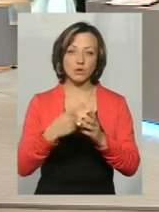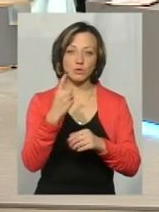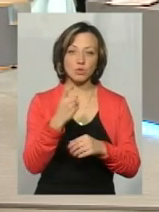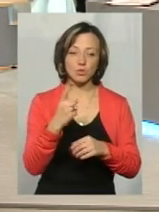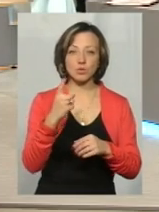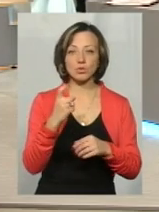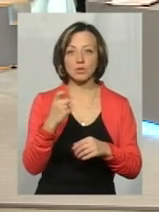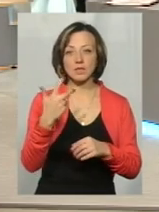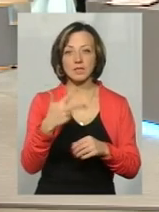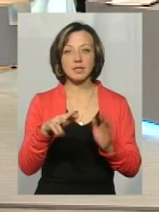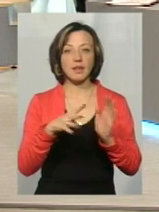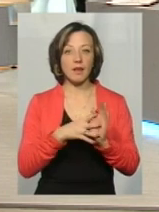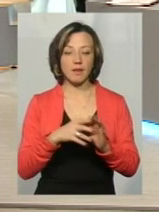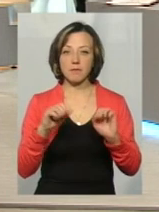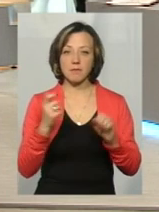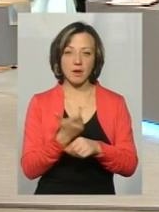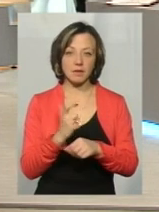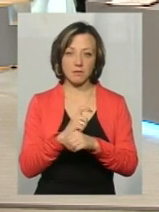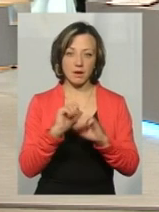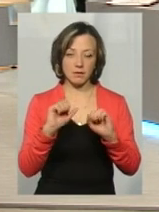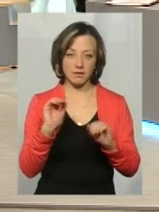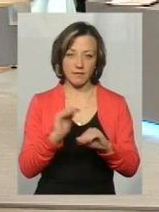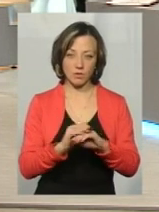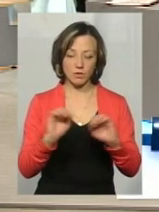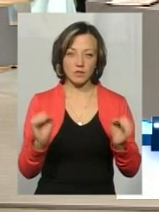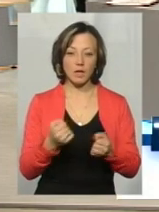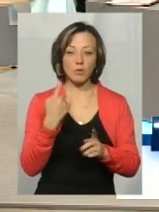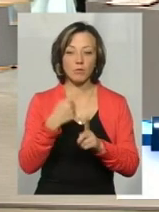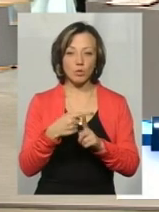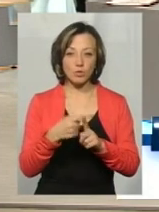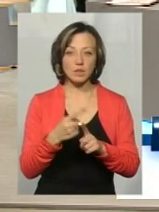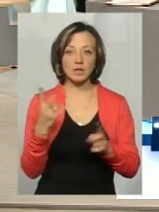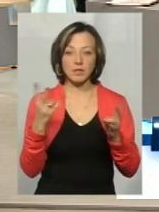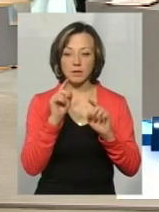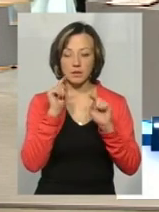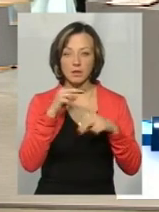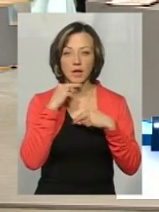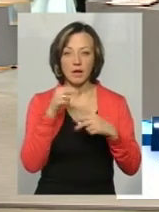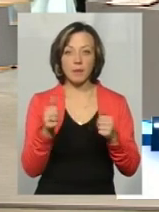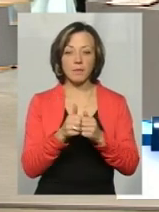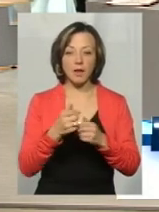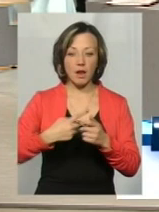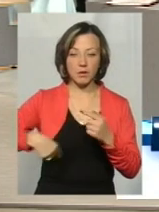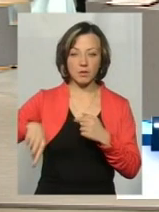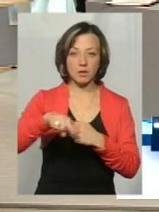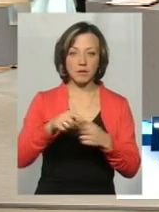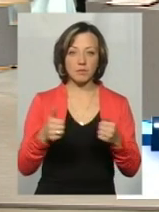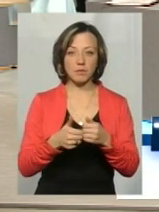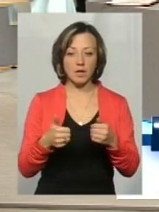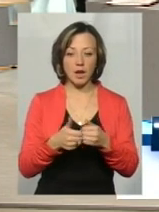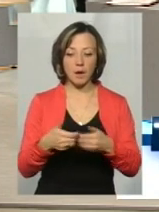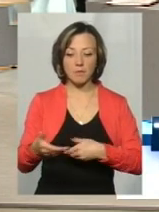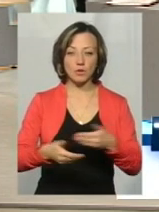-139 максимально зафіксовано. І плюс потрібно звернути увагу на те, що біля околиці, якраз біля пішохідного переходу,